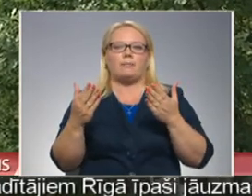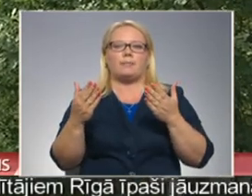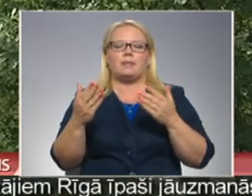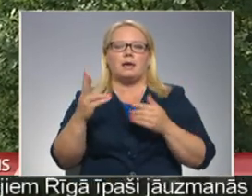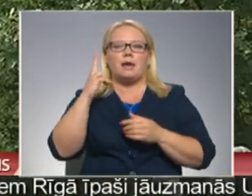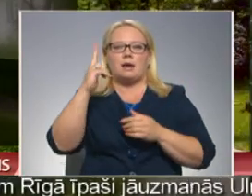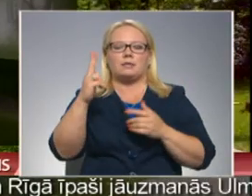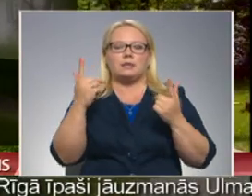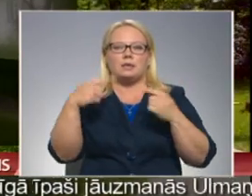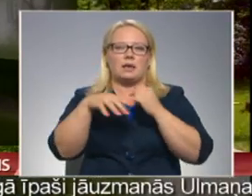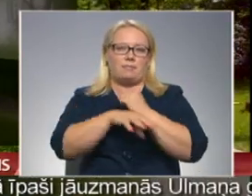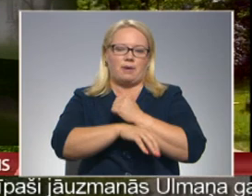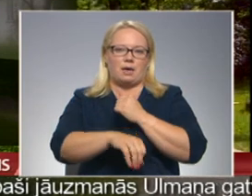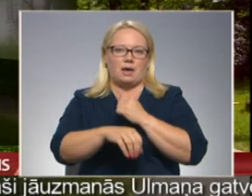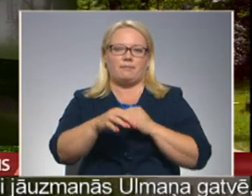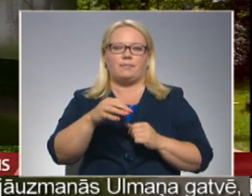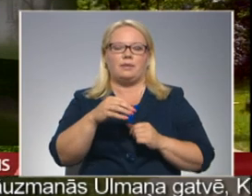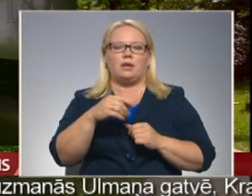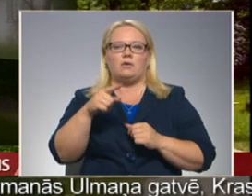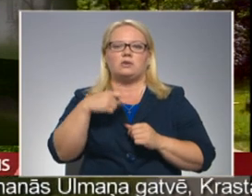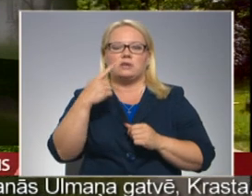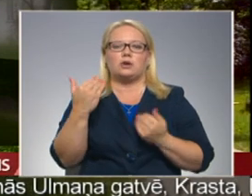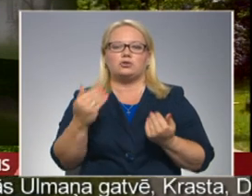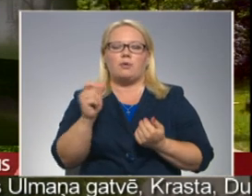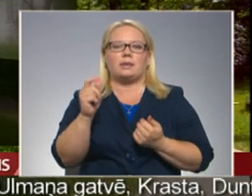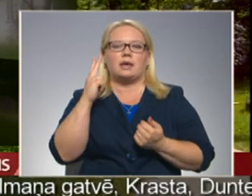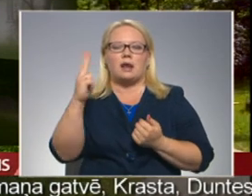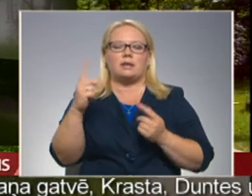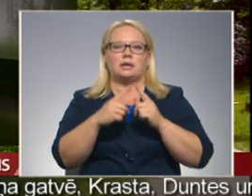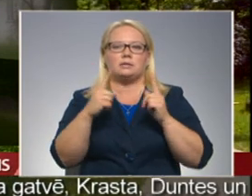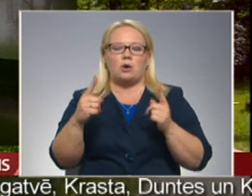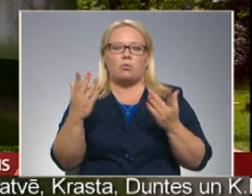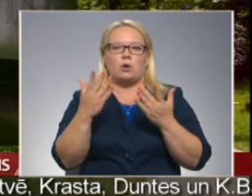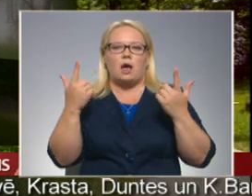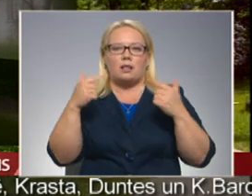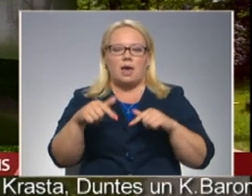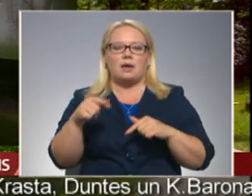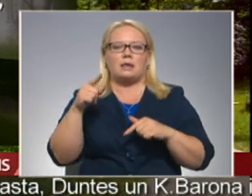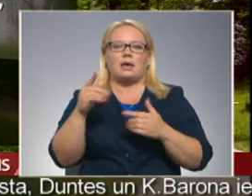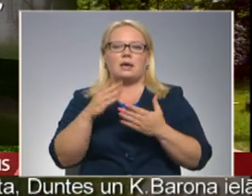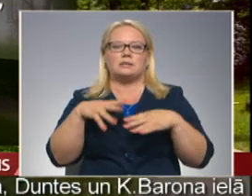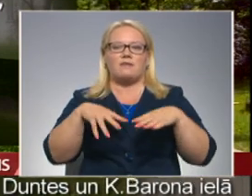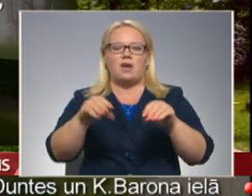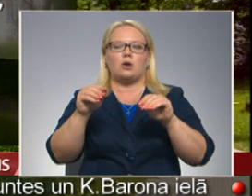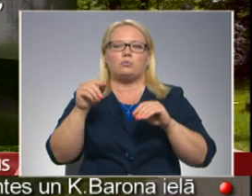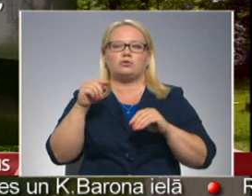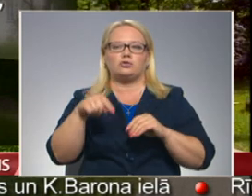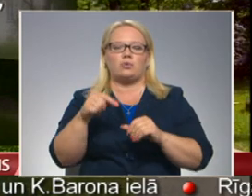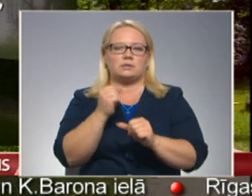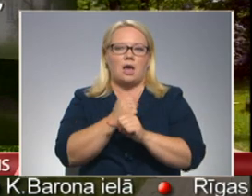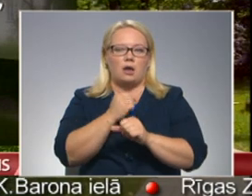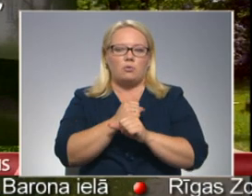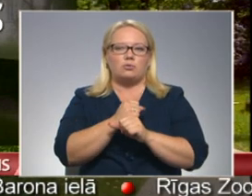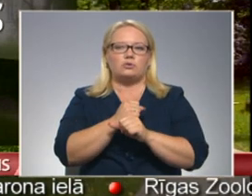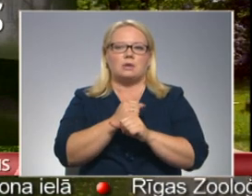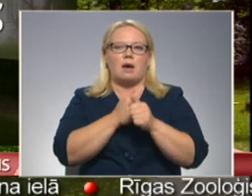līdz garantijas laika beigām. Šobrīd vēl joprojām ir garantijas termiņš, kur laikā tie lemminkainantie, ir veikušos darbus, arī